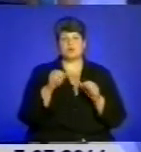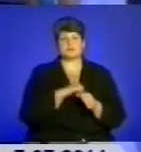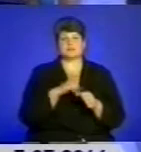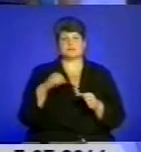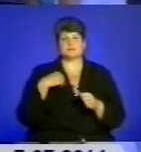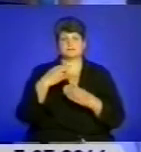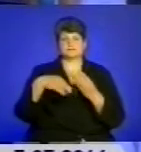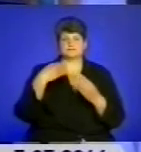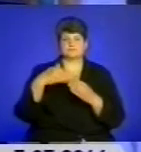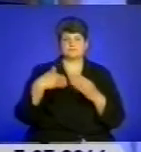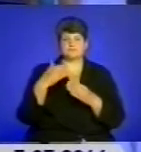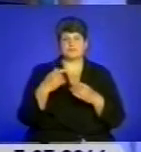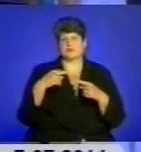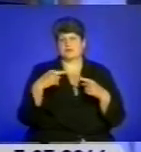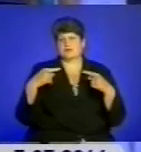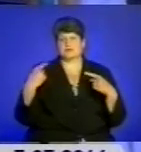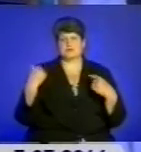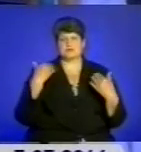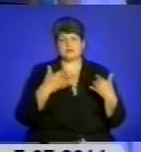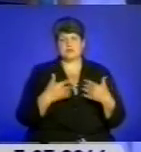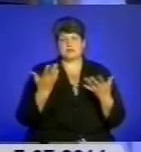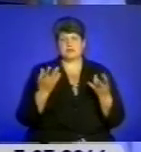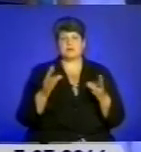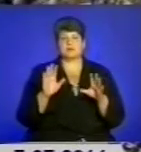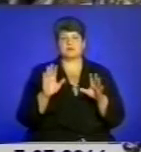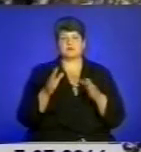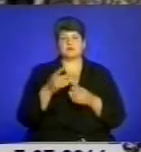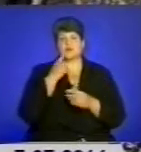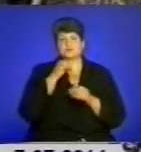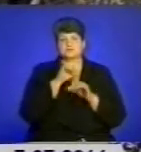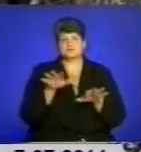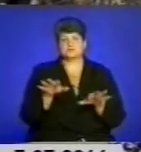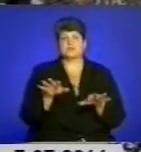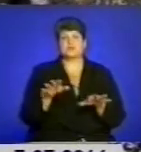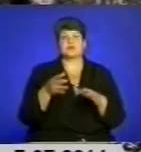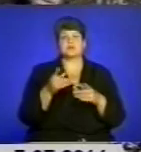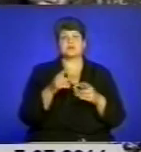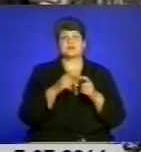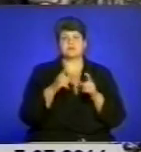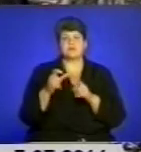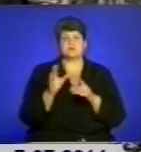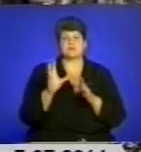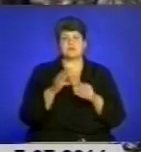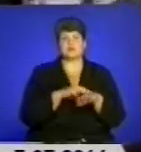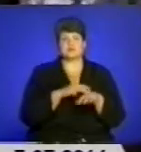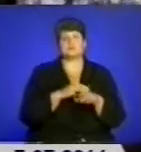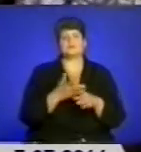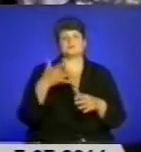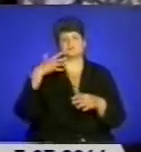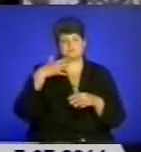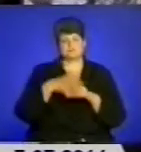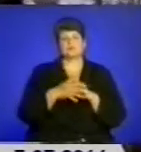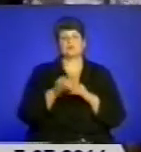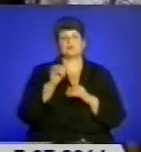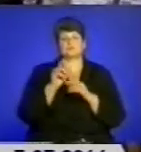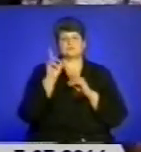ділянку тіла при зовнішній крововтраті. За словами міліціонерів, які увійшли до зведеного загону, вони свідомо прийняли рішення їхати на